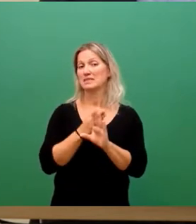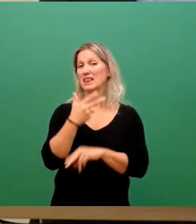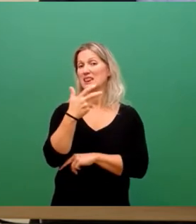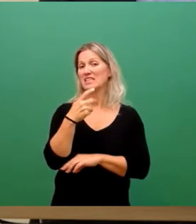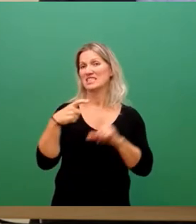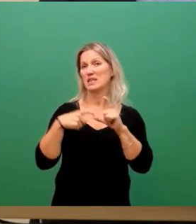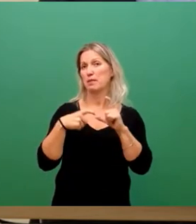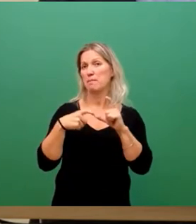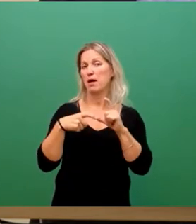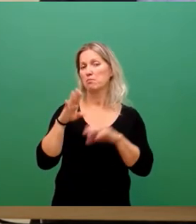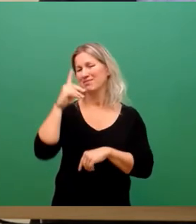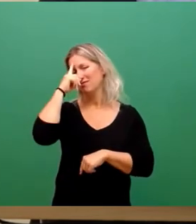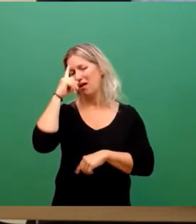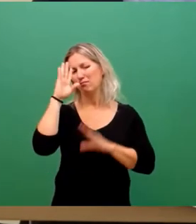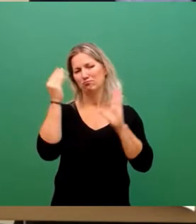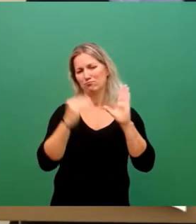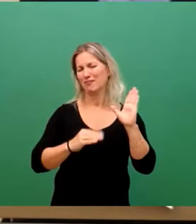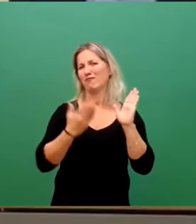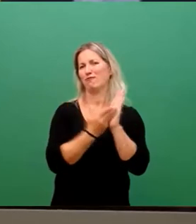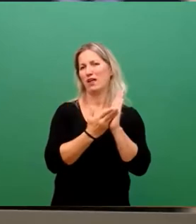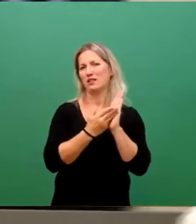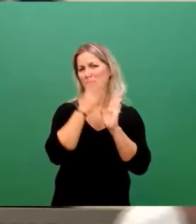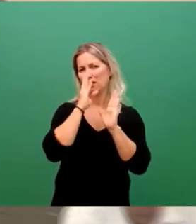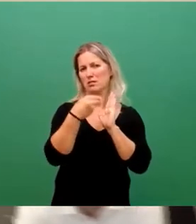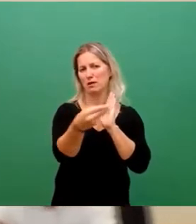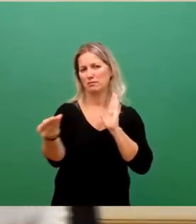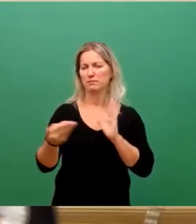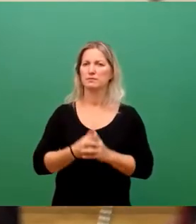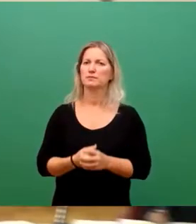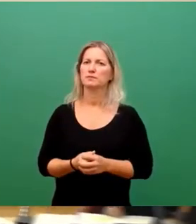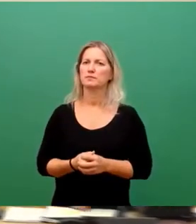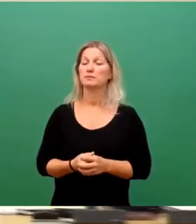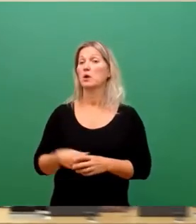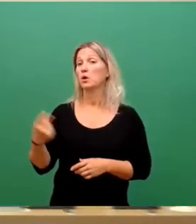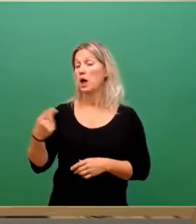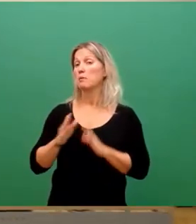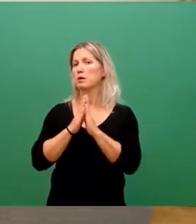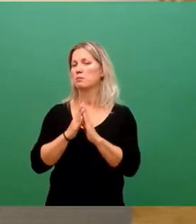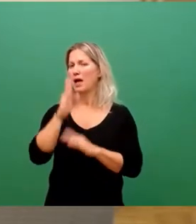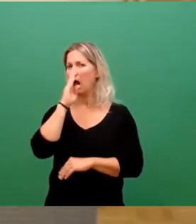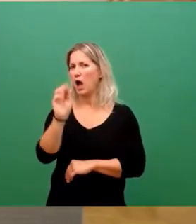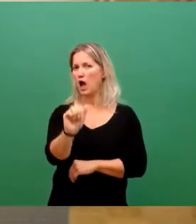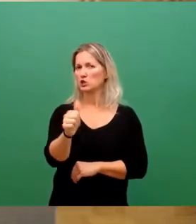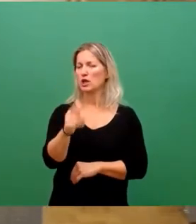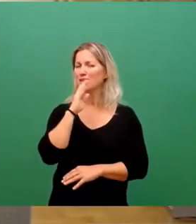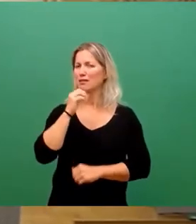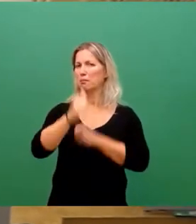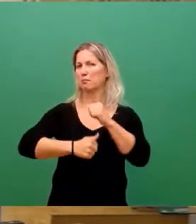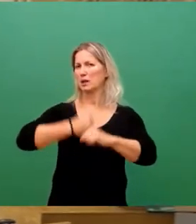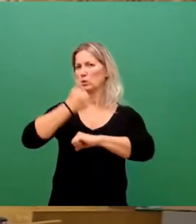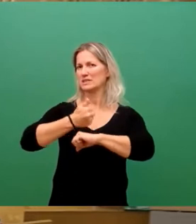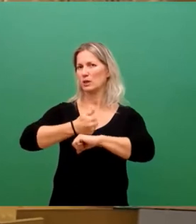denkt, das zusammengestellt zu haben. Okay, dann würde ich aber tatsächlich nochmal um eine Einschätzung bitten, wie die Priorisierung dann erfolgt ist oder